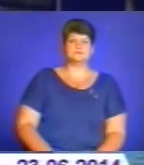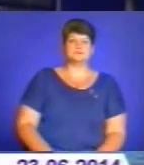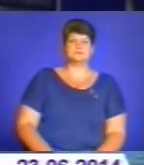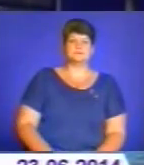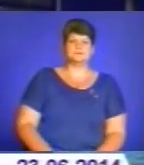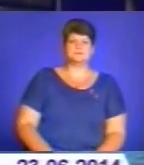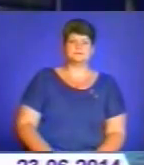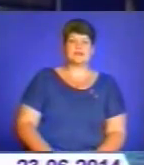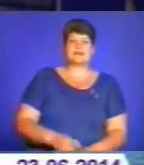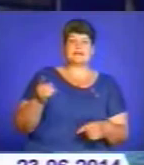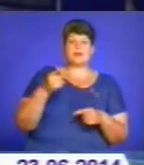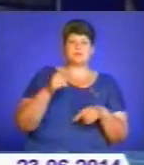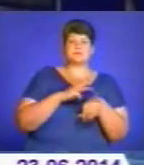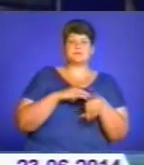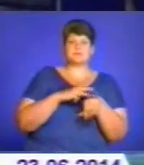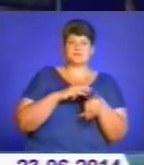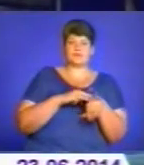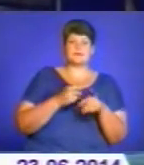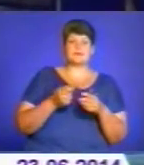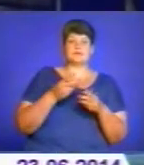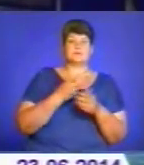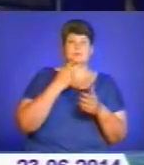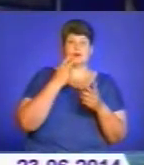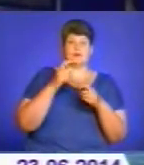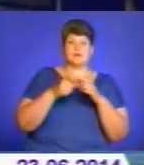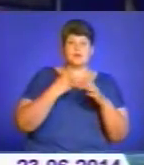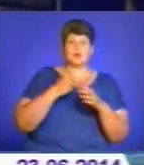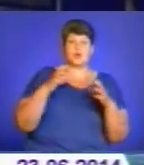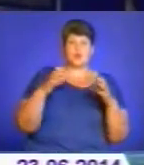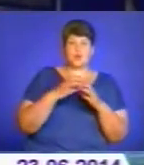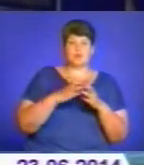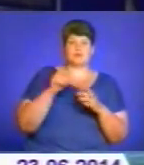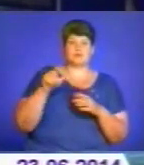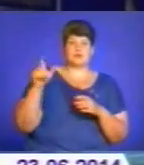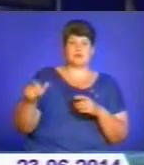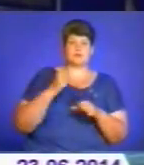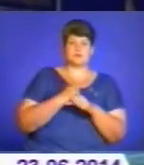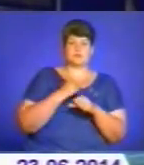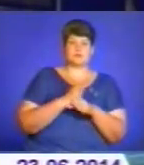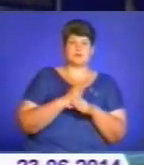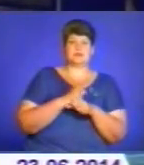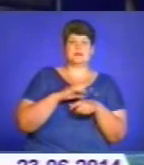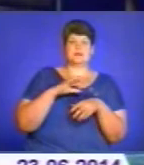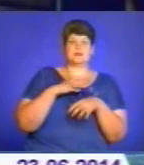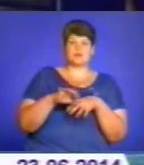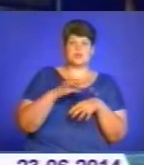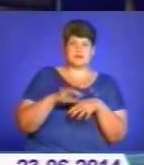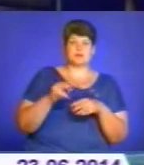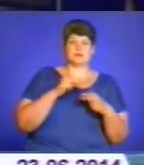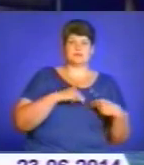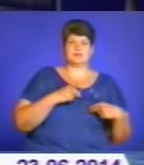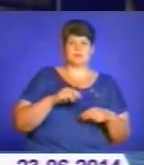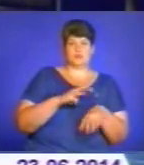І тернопільські правоохоронці викрили групу осіб, які вчинили насильство над працівником міліції. Детальніше далі.